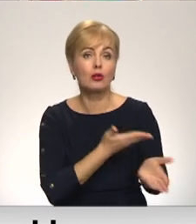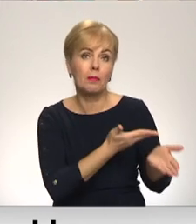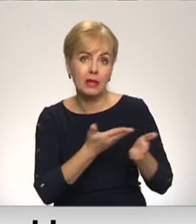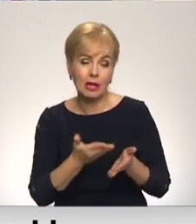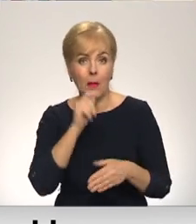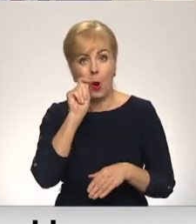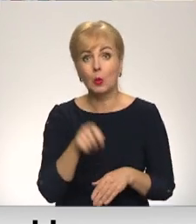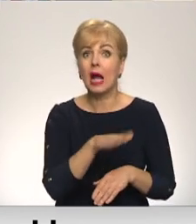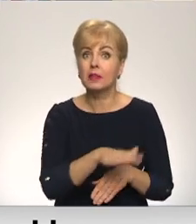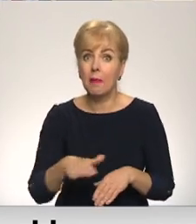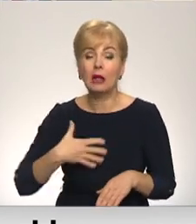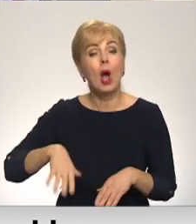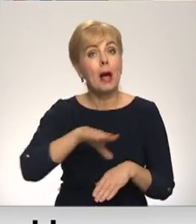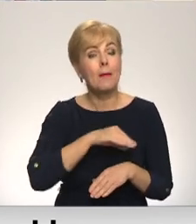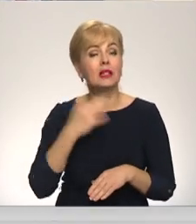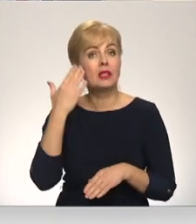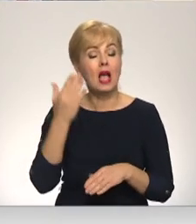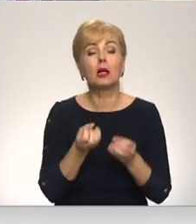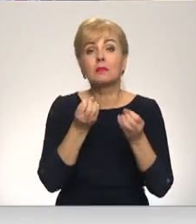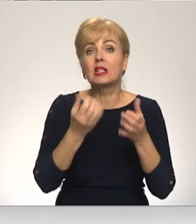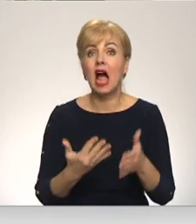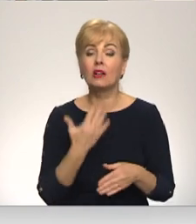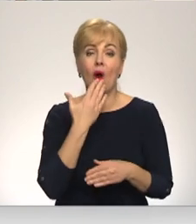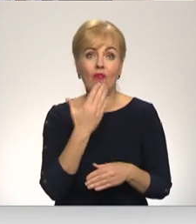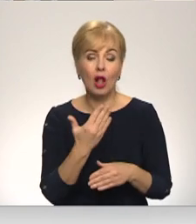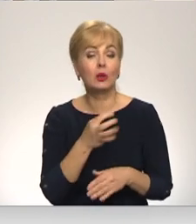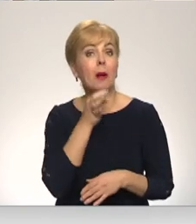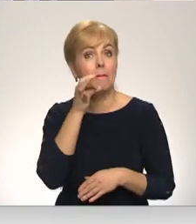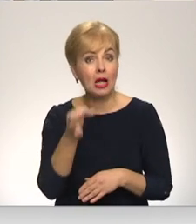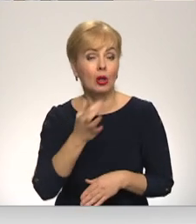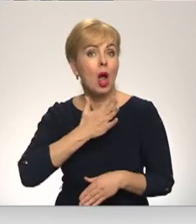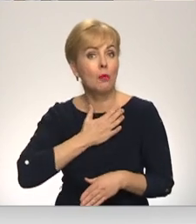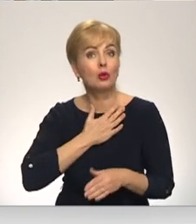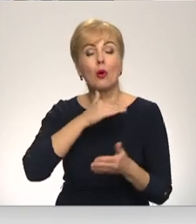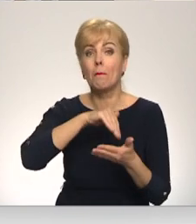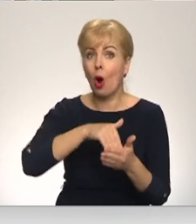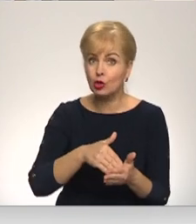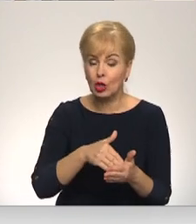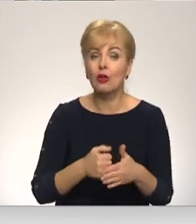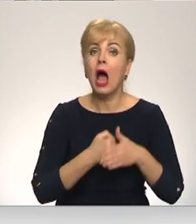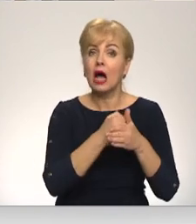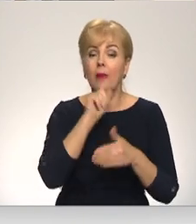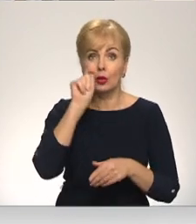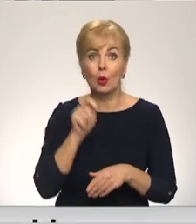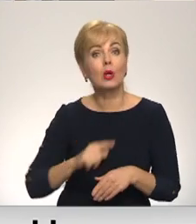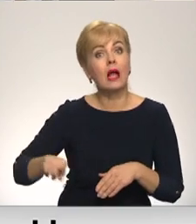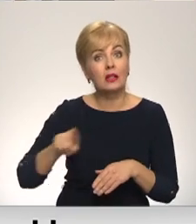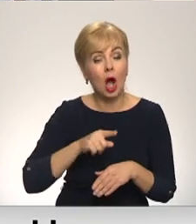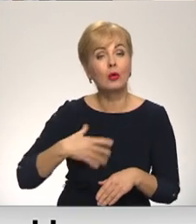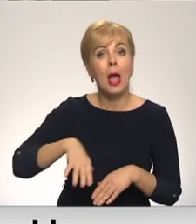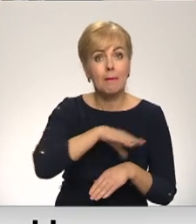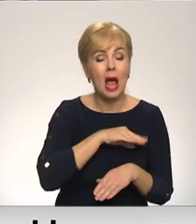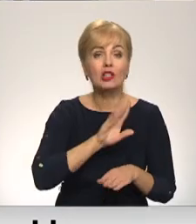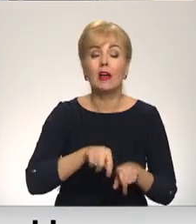pērus. Mēs ceram, ka šādā skaidrā valodā pasakot mūsu pozīciju un atbalstot Ukraiņas tautu, mēs arī